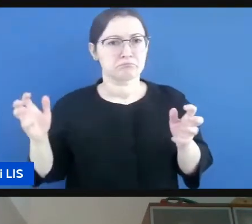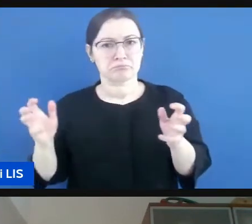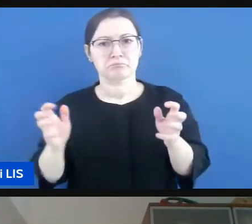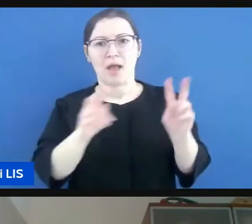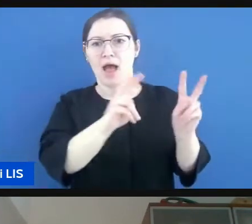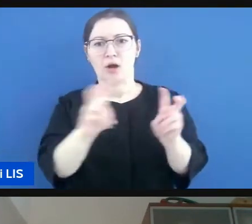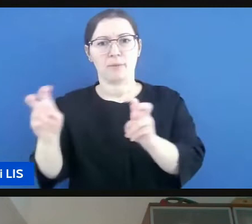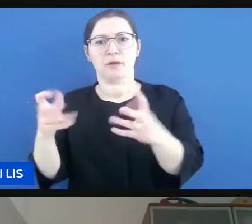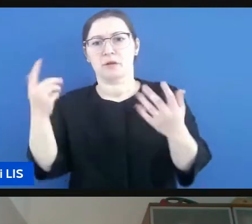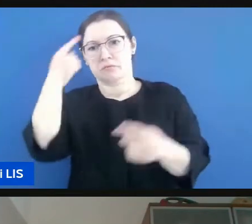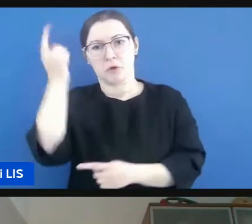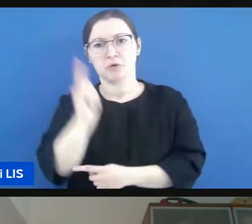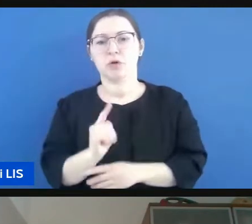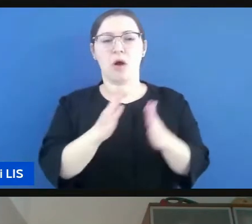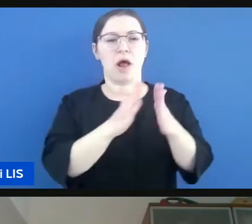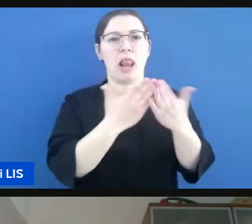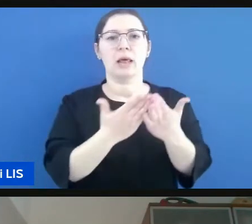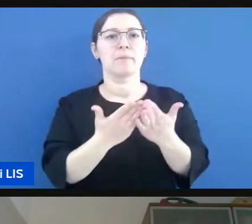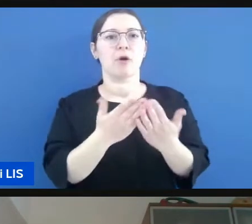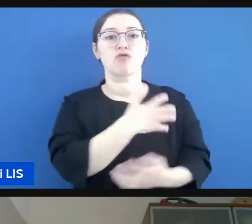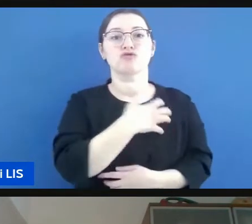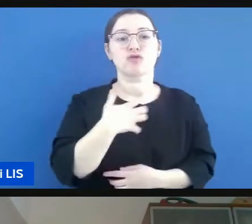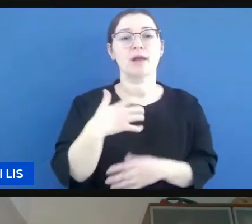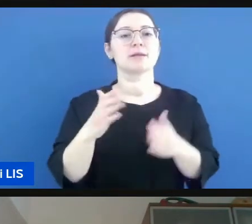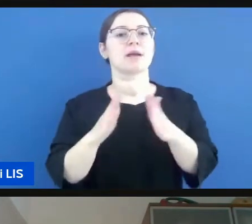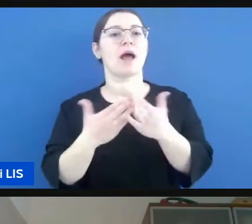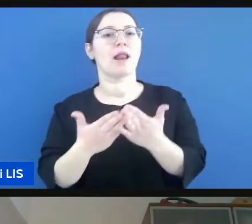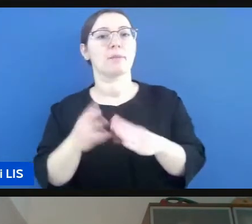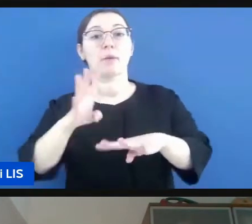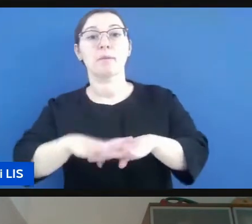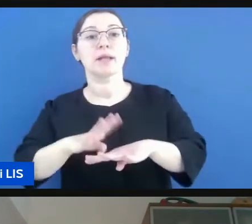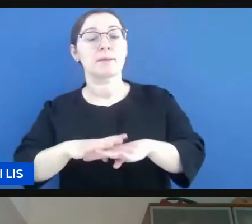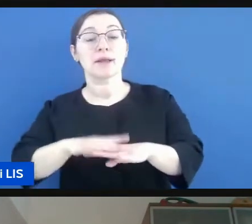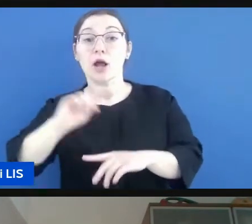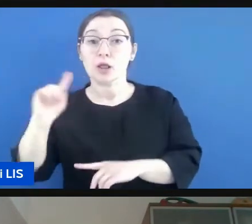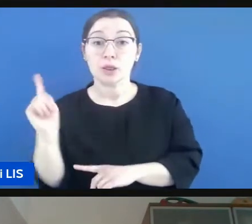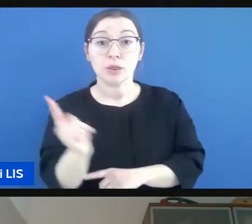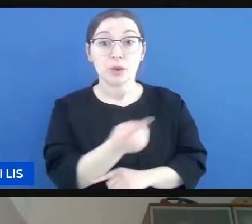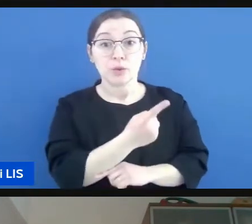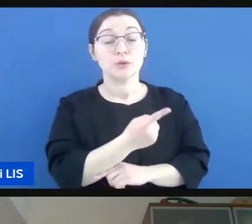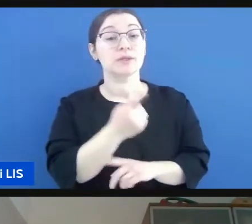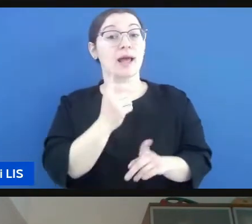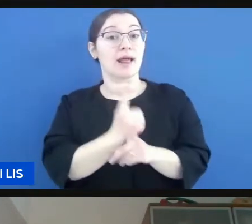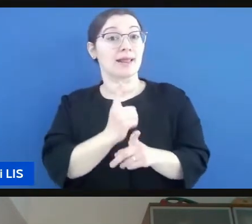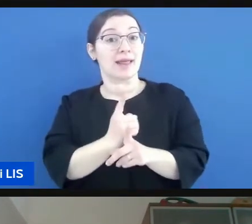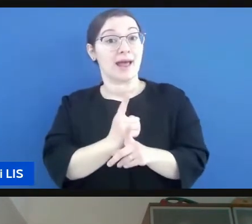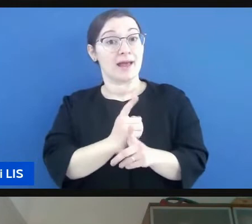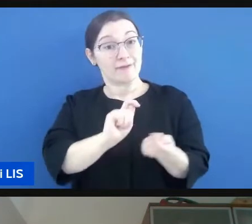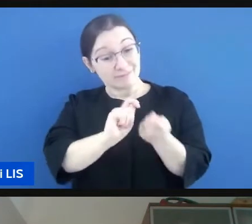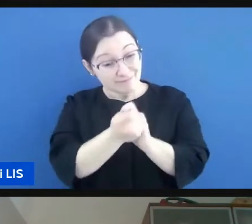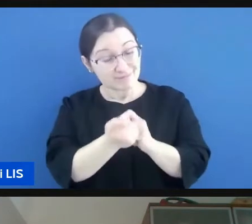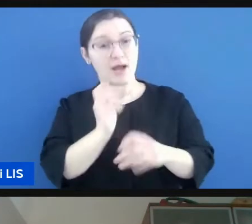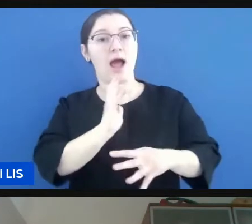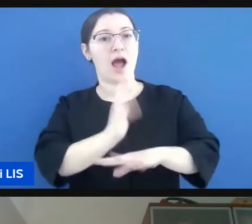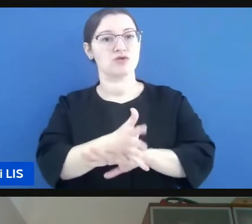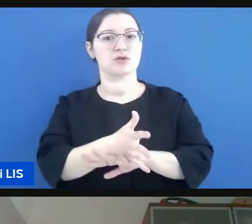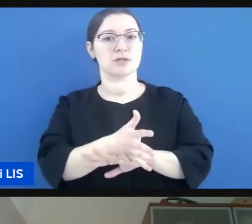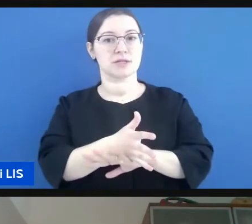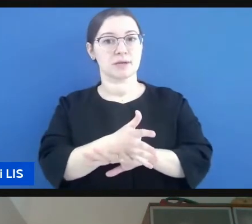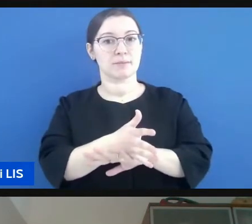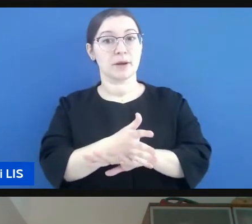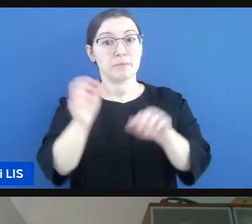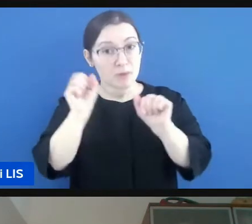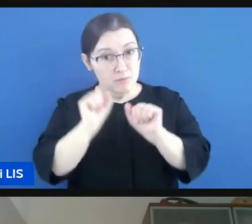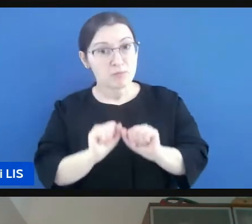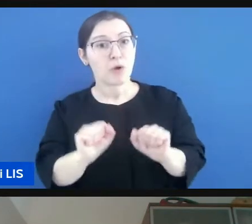non so quelli di scienza quelli di matematica eccetera devono essere tutti naturalmente accessibili e può essere